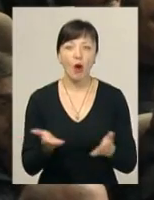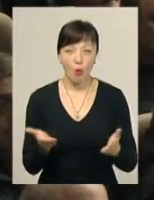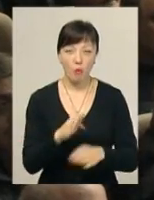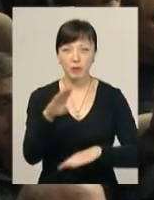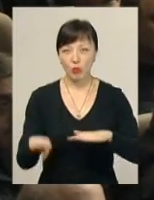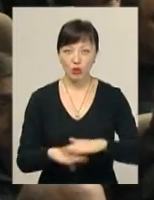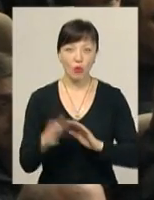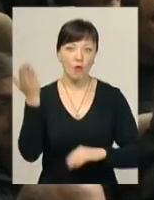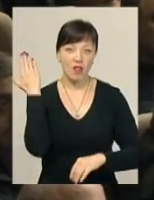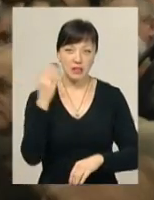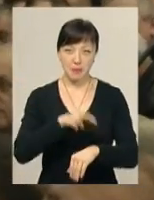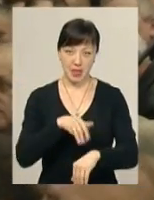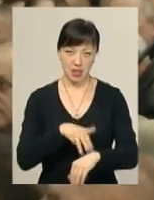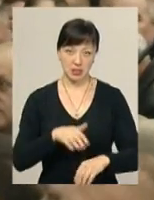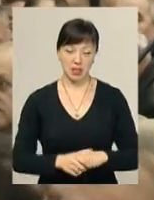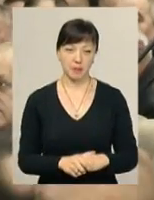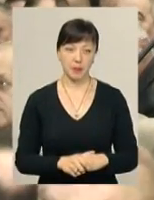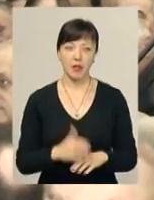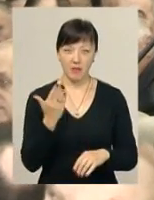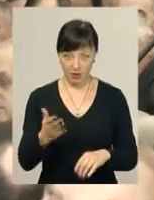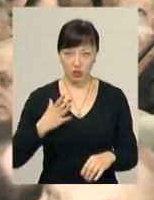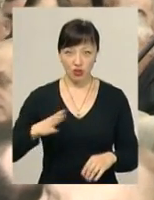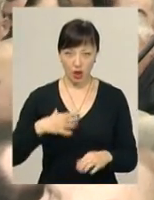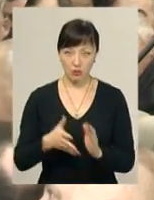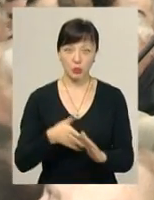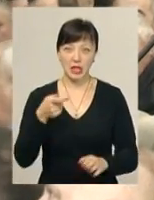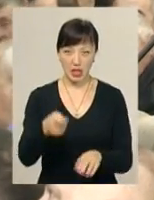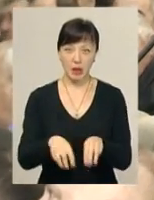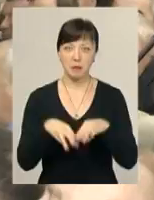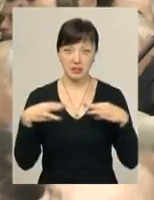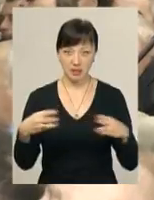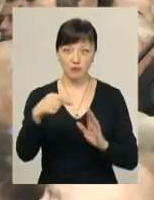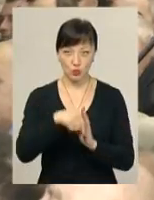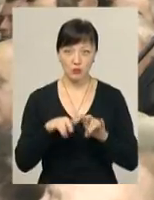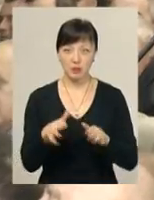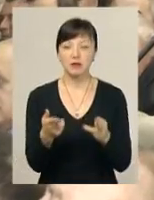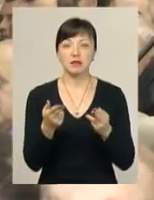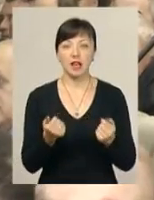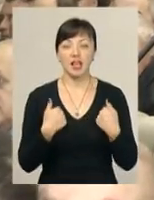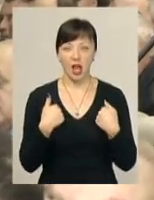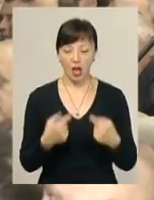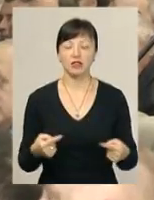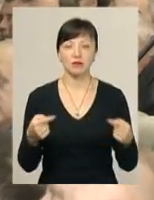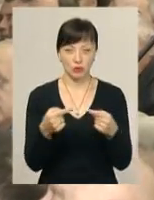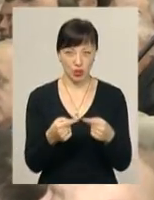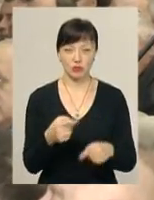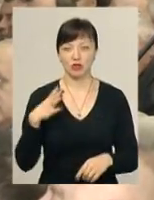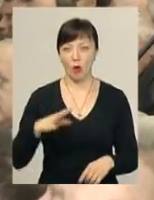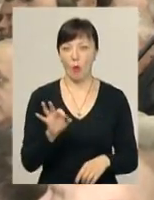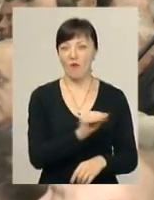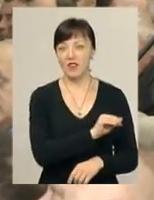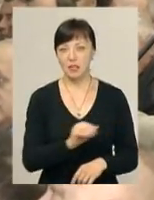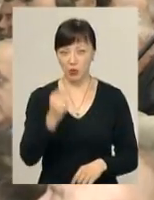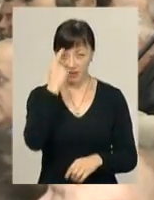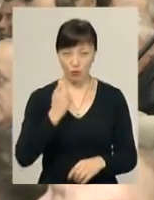і підпорядковувалася міліція. Ви чекаєте тільки подання Міністерства внутрішніх справ? Я чекаю однозначно офіційного